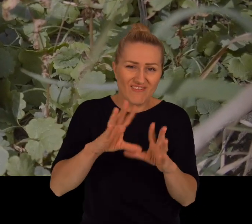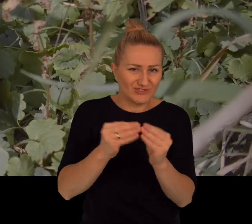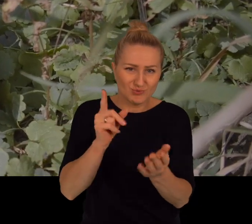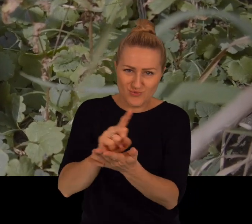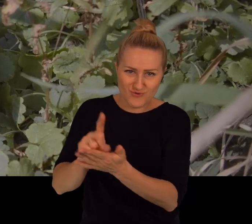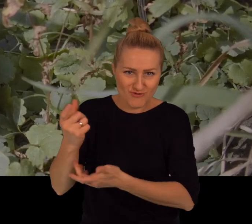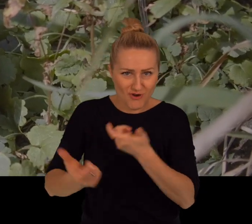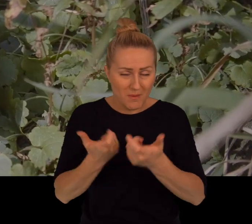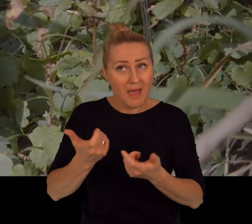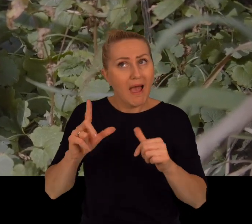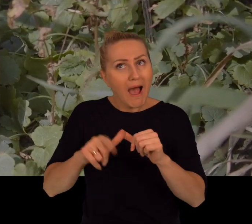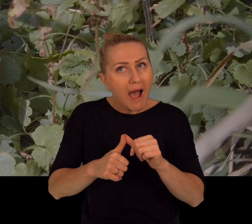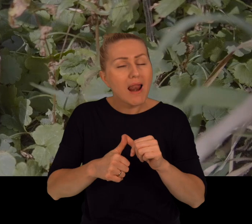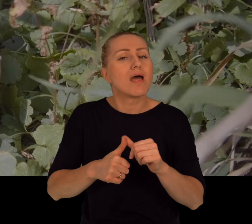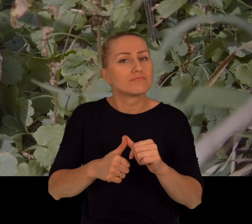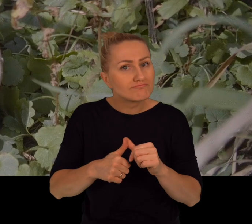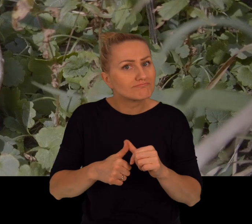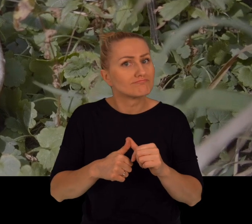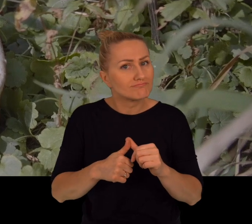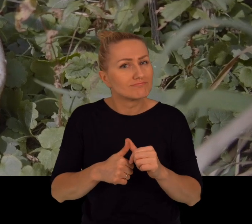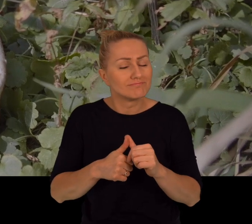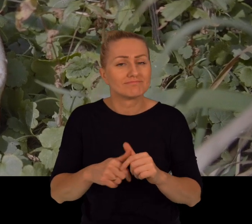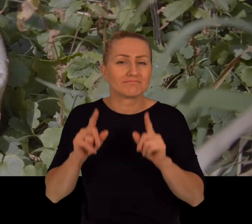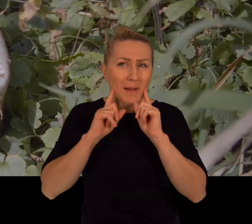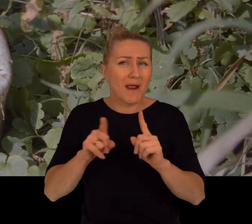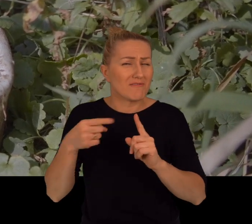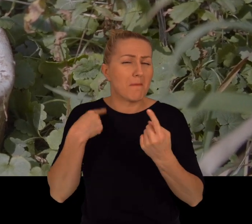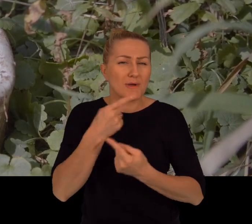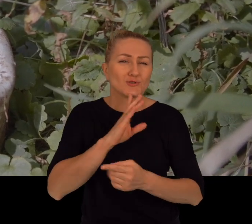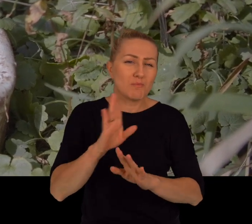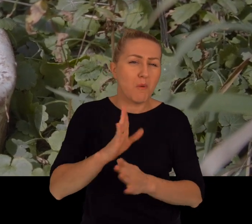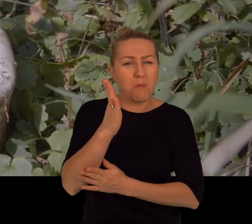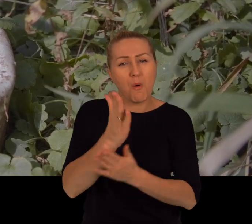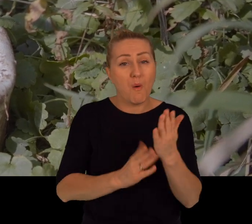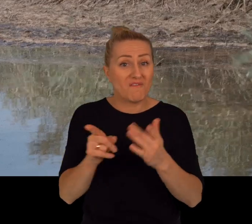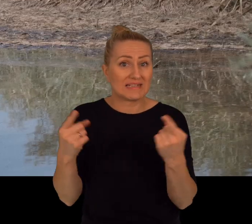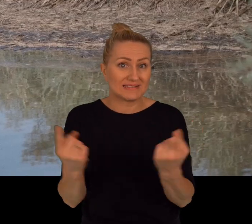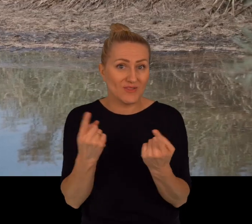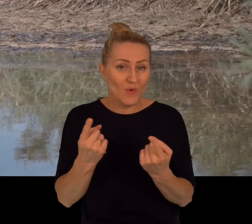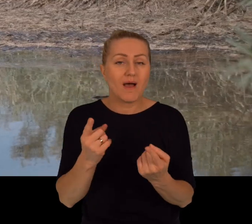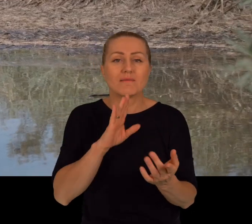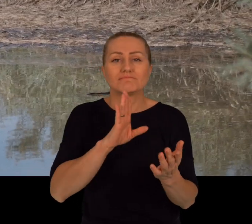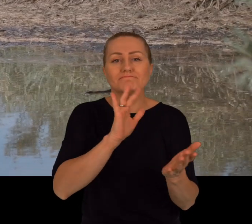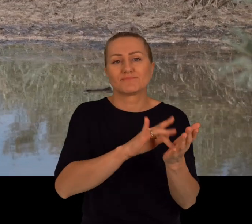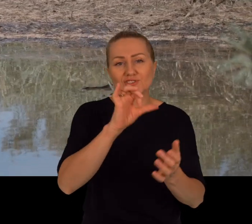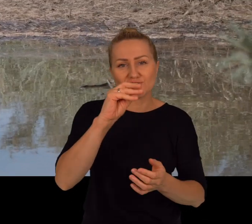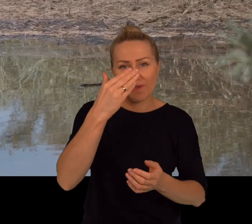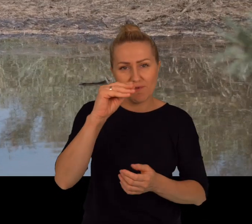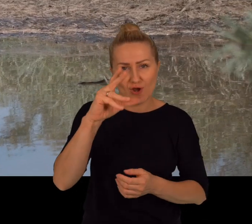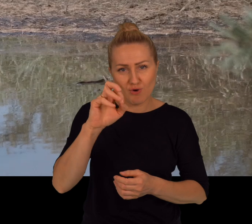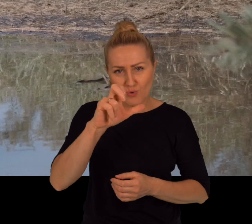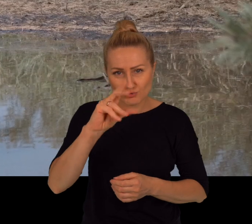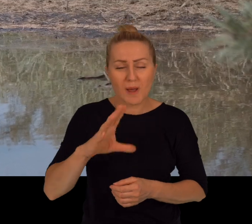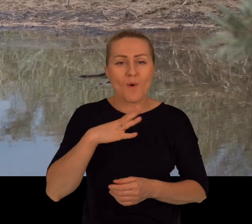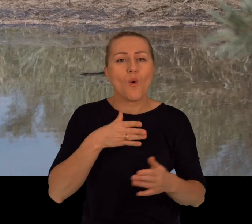miejscach się udało. Chociaż rzeczywiście w połowie mniej więcej przypadków jest tak, że na przykład w Siemichoczach udało się